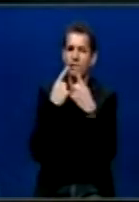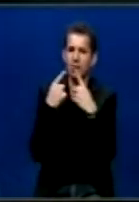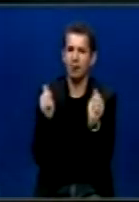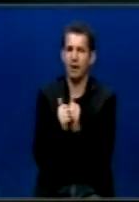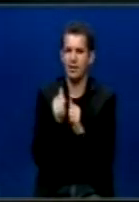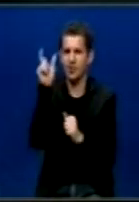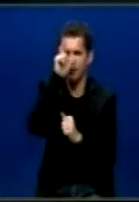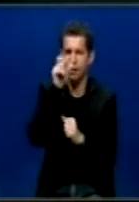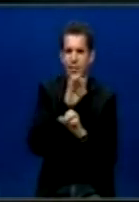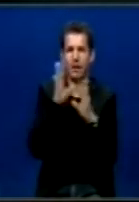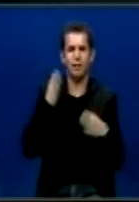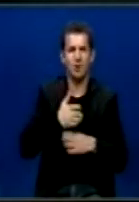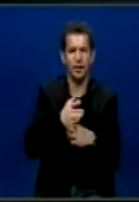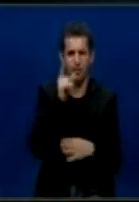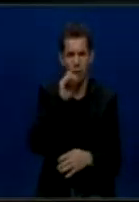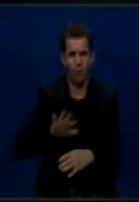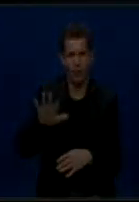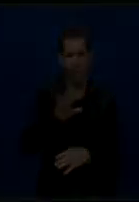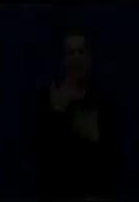sërbin pa mbështetjën e popullit. Falimderit.